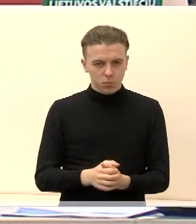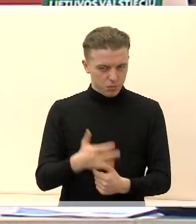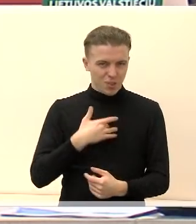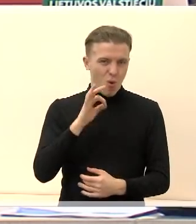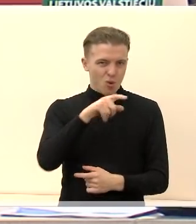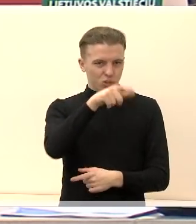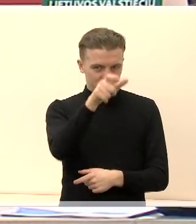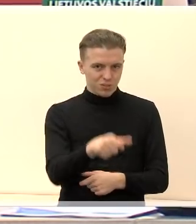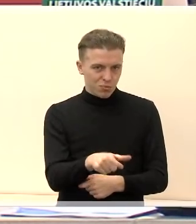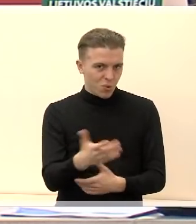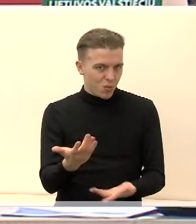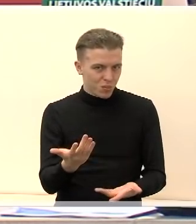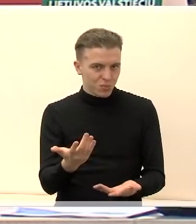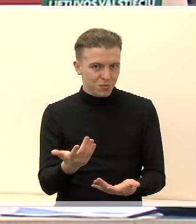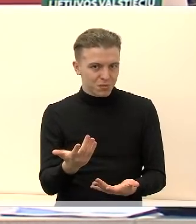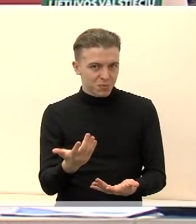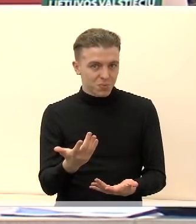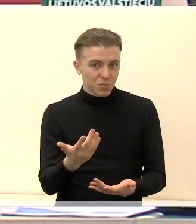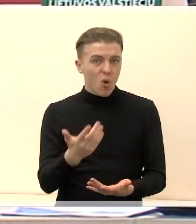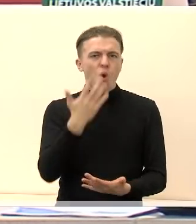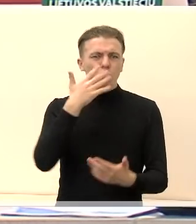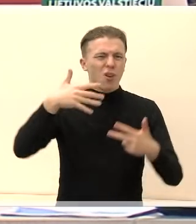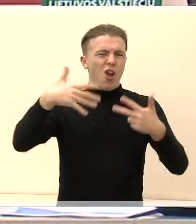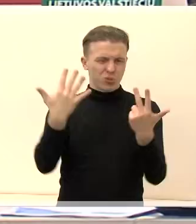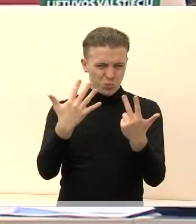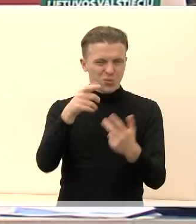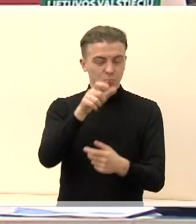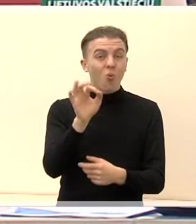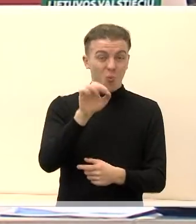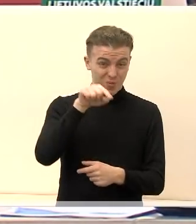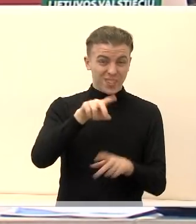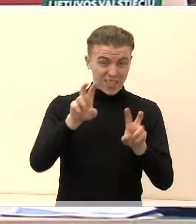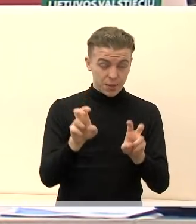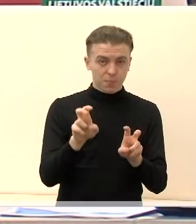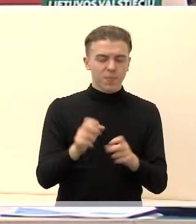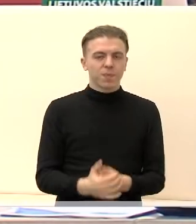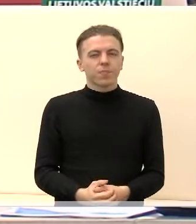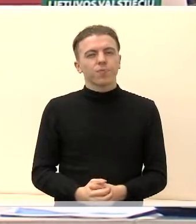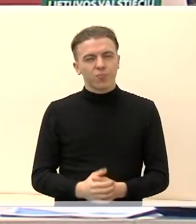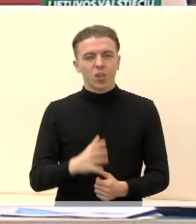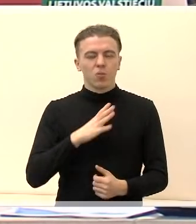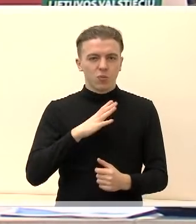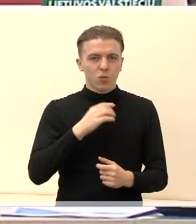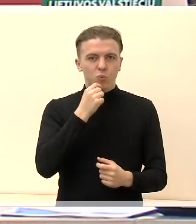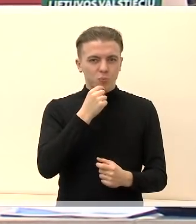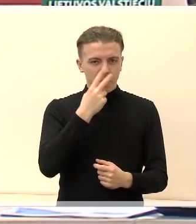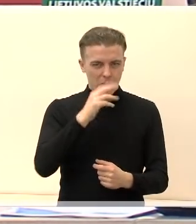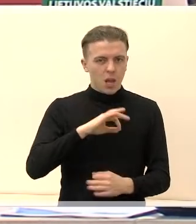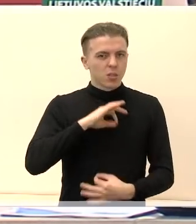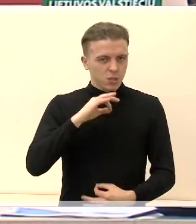žmogų buvo kalbėta. Kalbant apie sąrašo numeris aštuoni, tai iš tiesų kilo tam tikrų greismių,